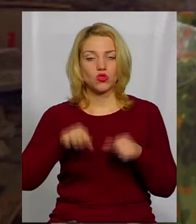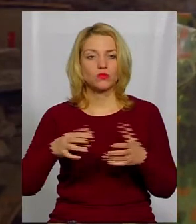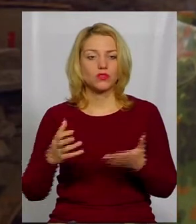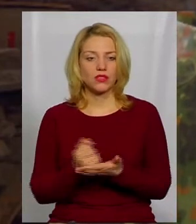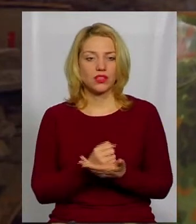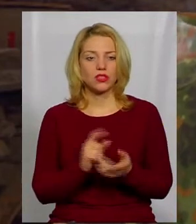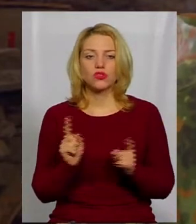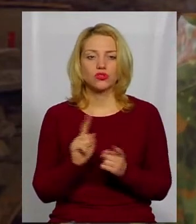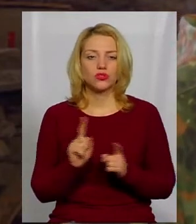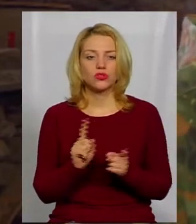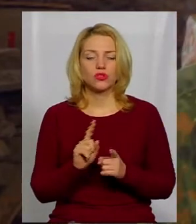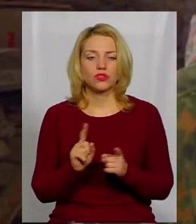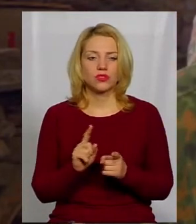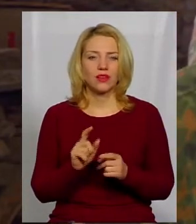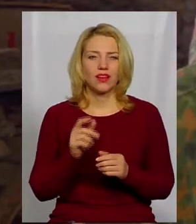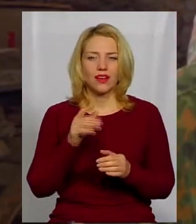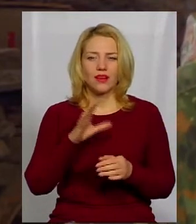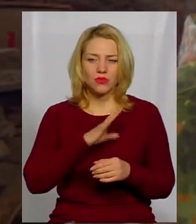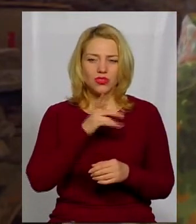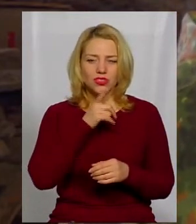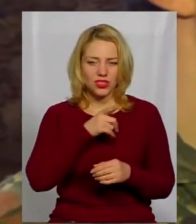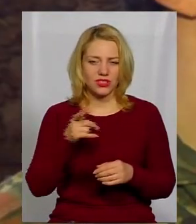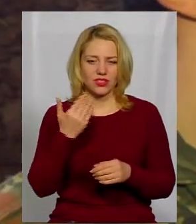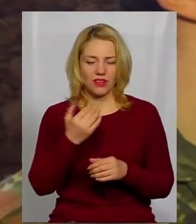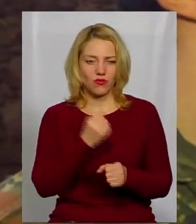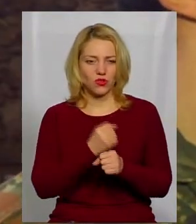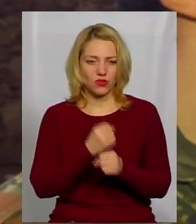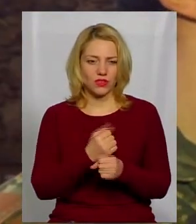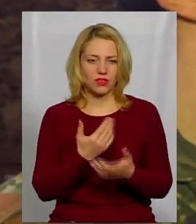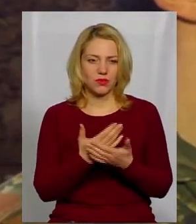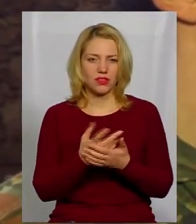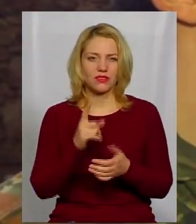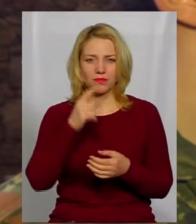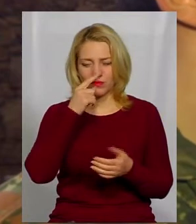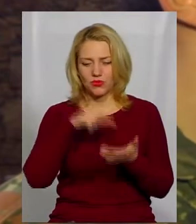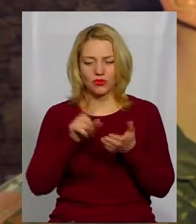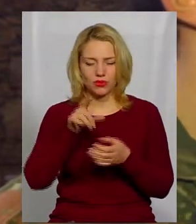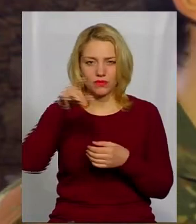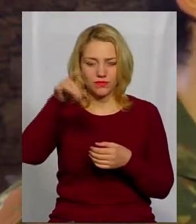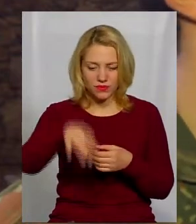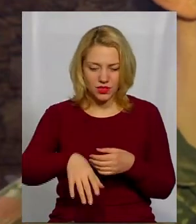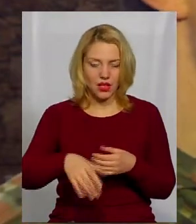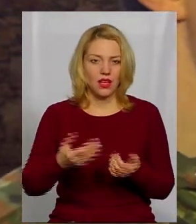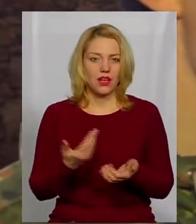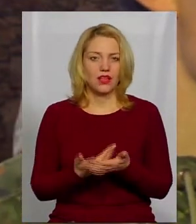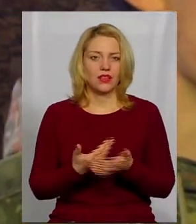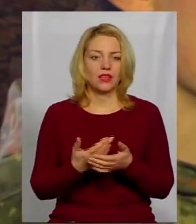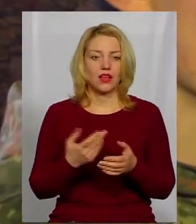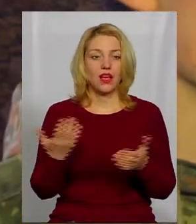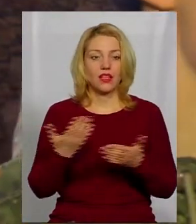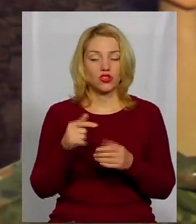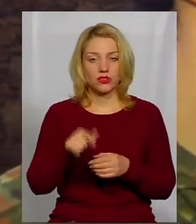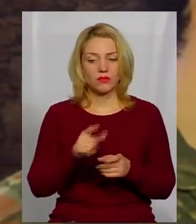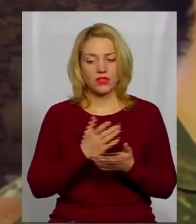щось раняло, звичайно, в Криницю за часи її функціонування. Якщо там ще й особлива середа зберігання через